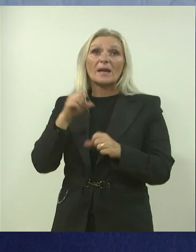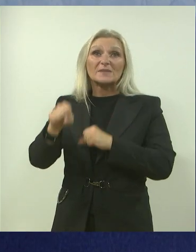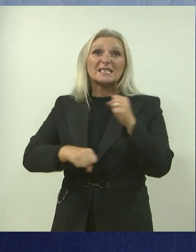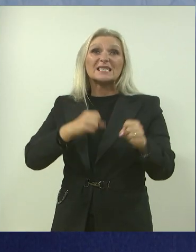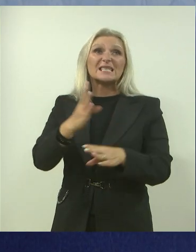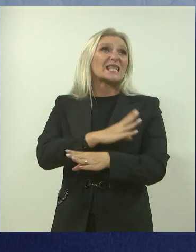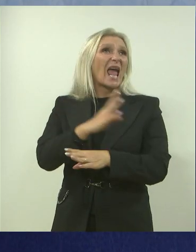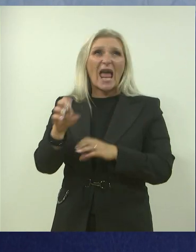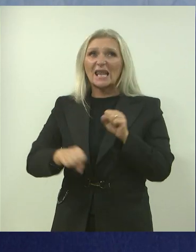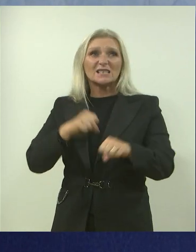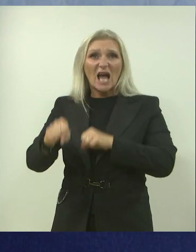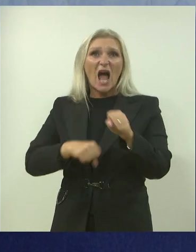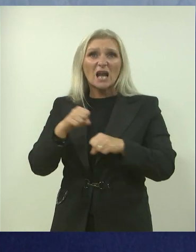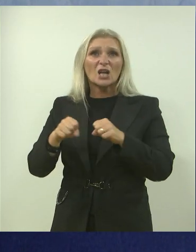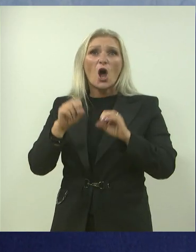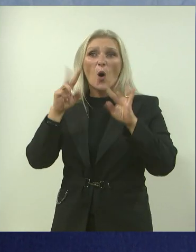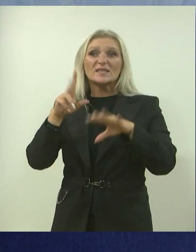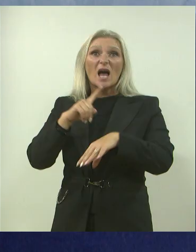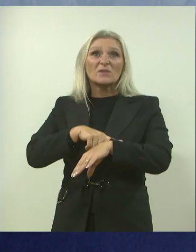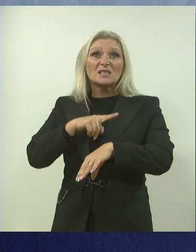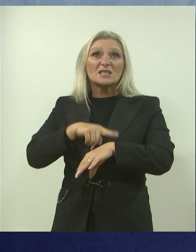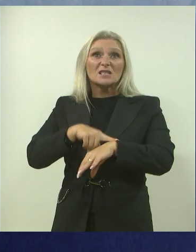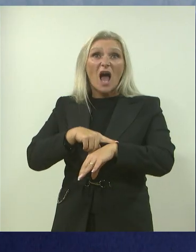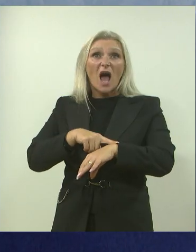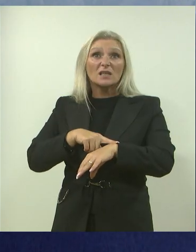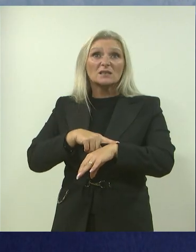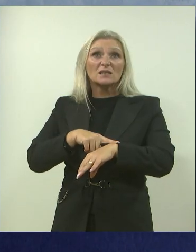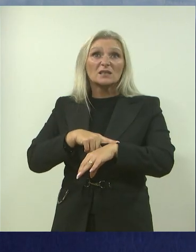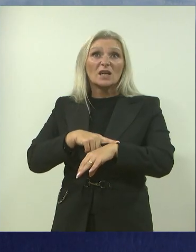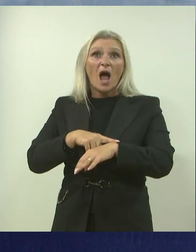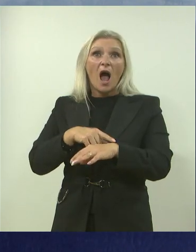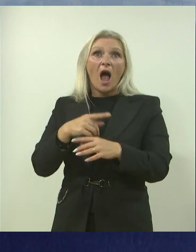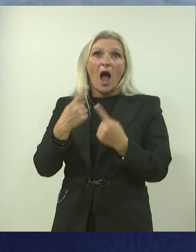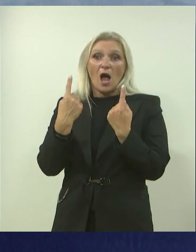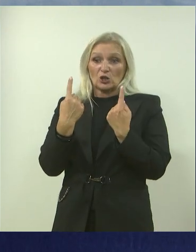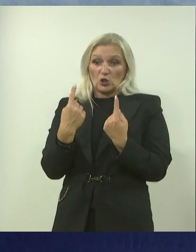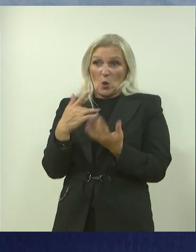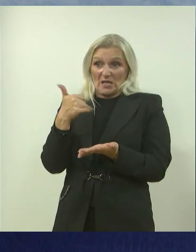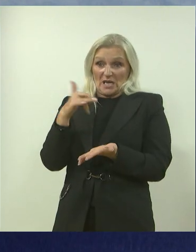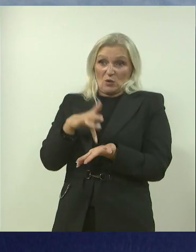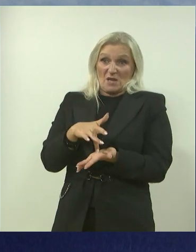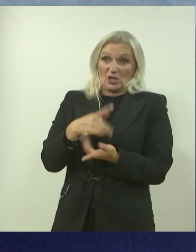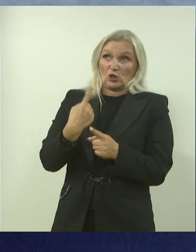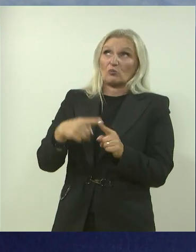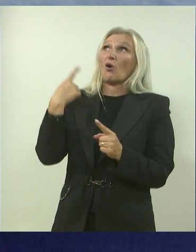cijeli dan sam vozio neke 18 sati, vi u bici stojite na mjestu zbog vremenskih uvjeta,